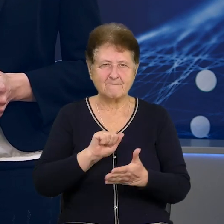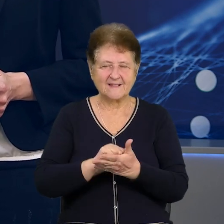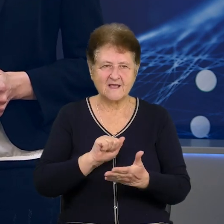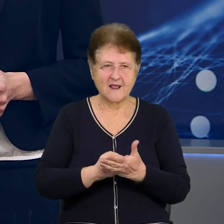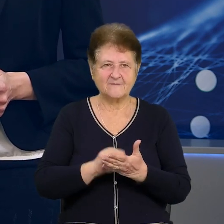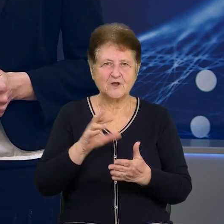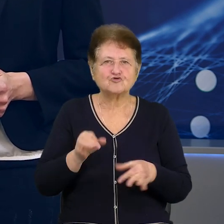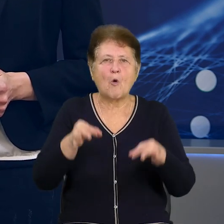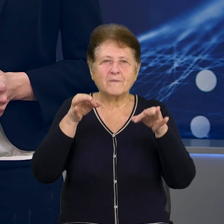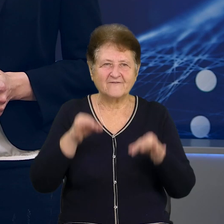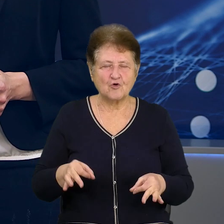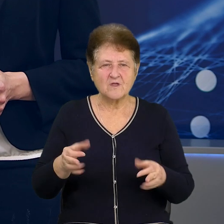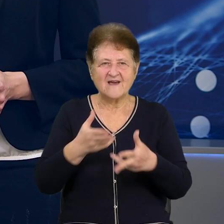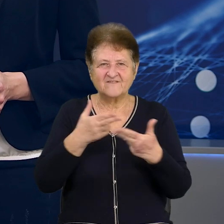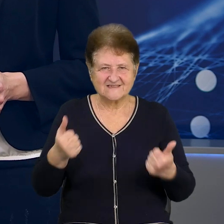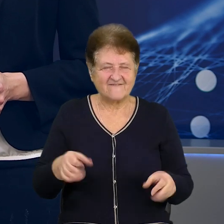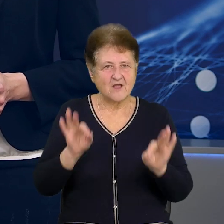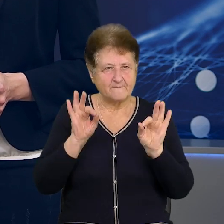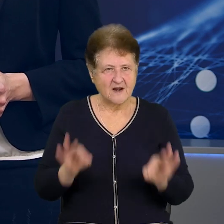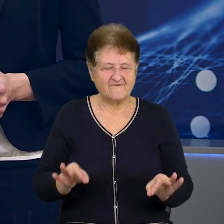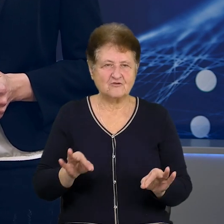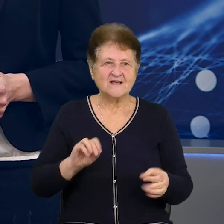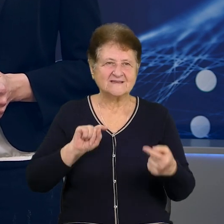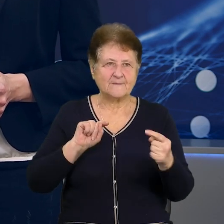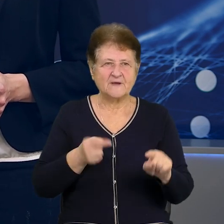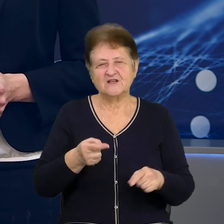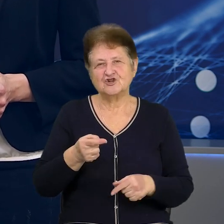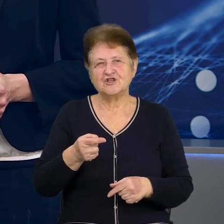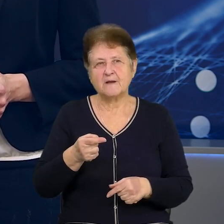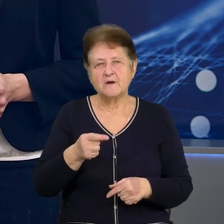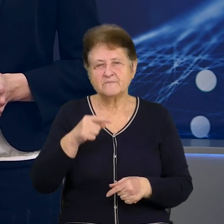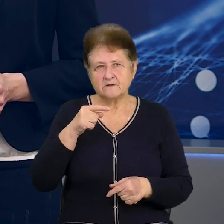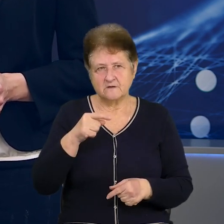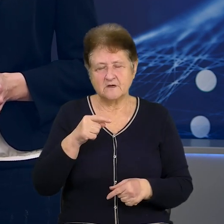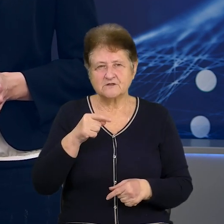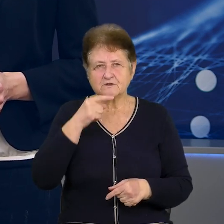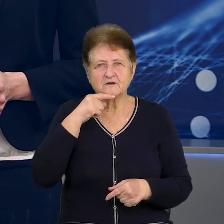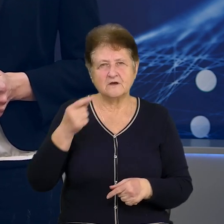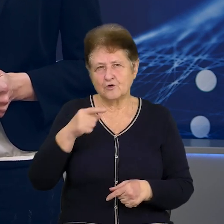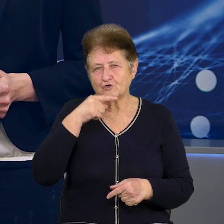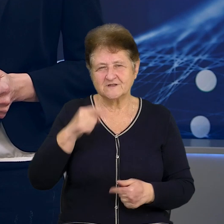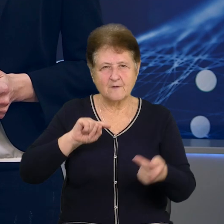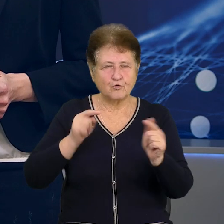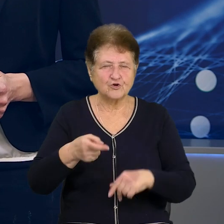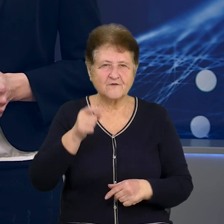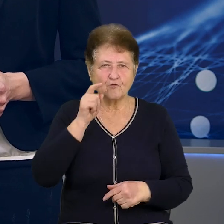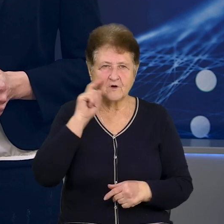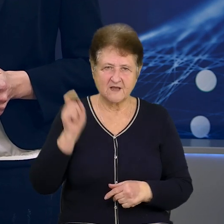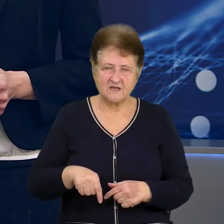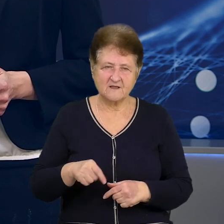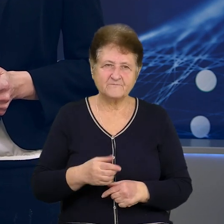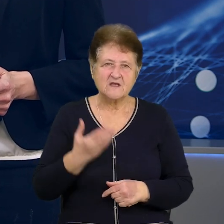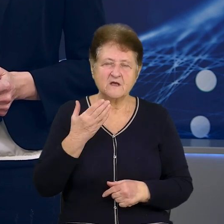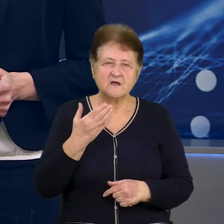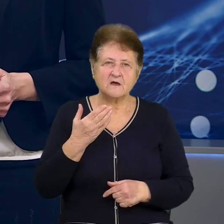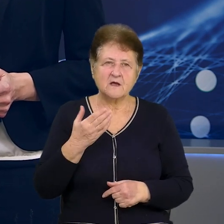виправдовуванням, визнанням правомірною, запереченням Збройної агресії Російської Федерації проти України, лорифікація її учасників.